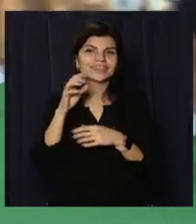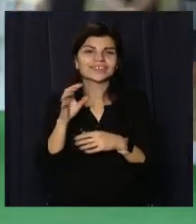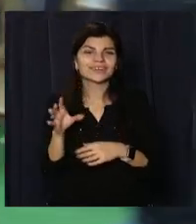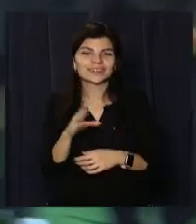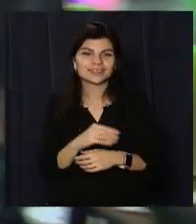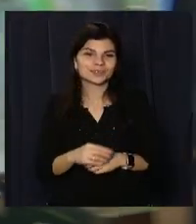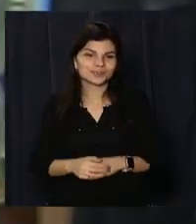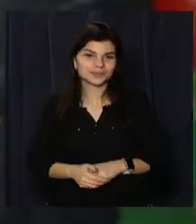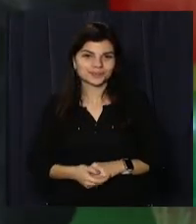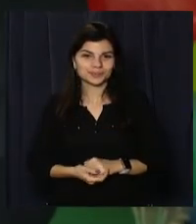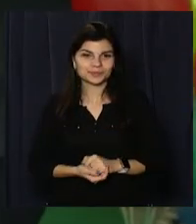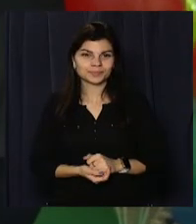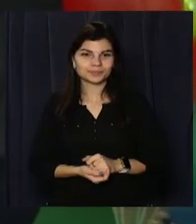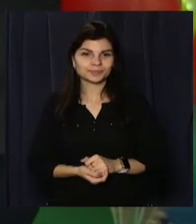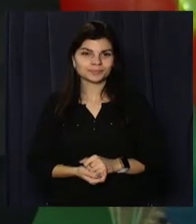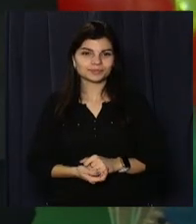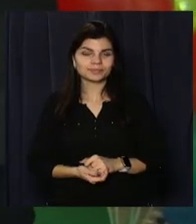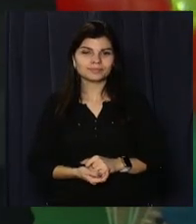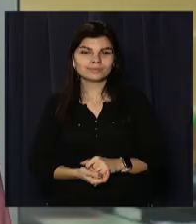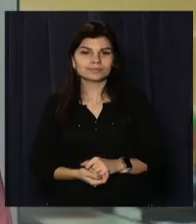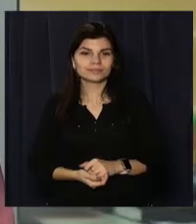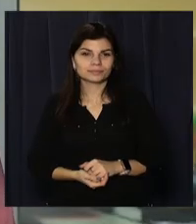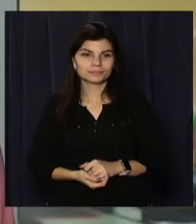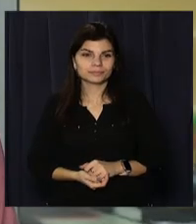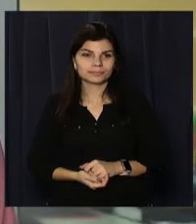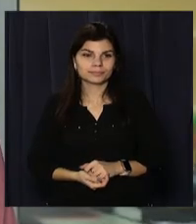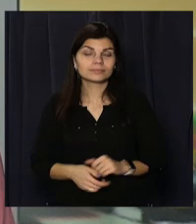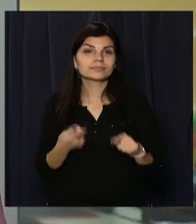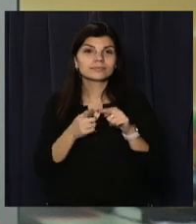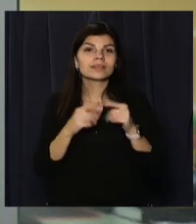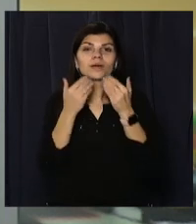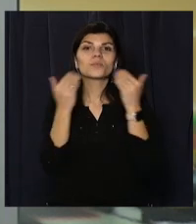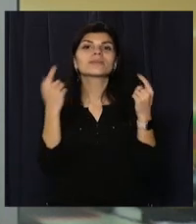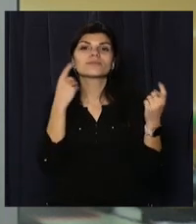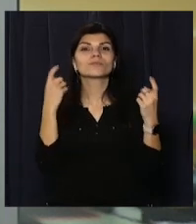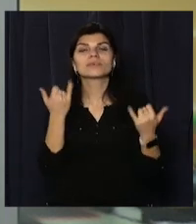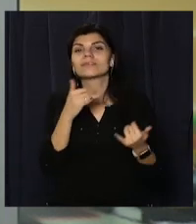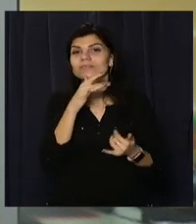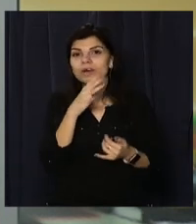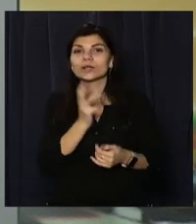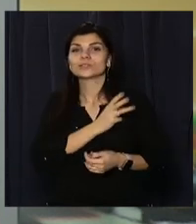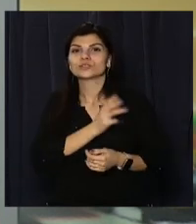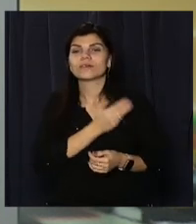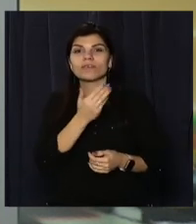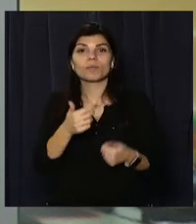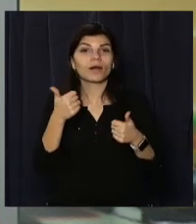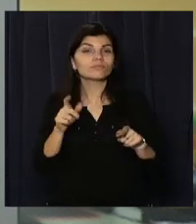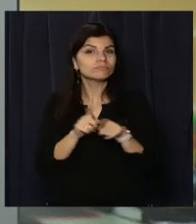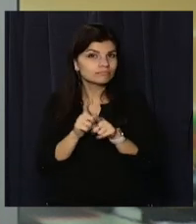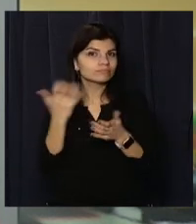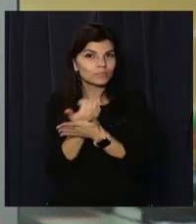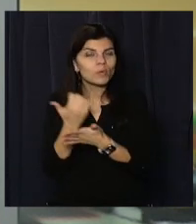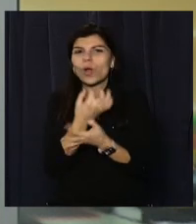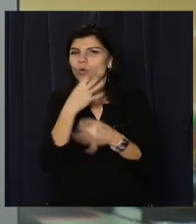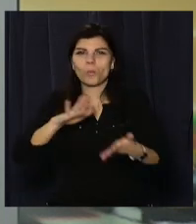Куліш, Сергій Макаров, ОПЕН-ЮЗ, телеканал «Відкритий». Це остання інформація на цю годину. Бажаємо і вам перемагати за